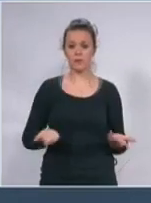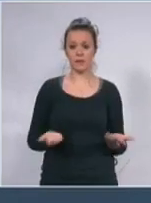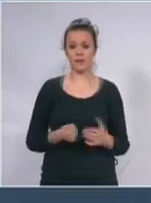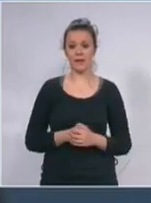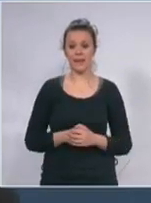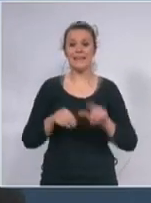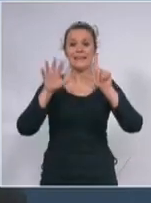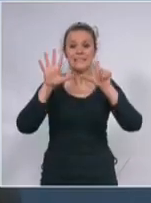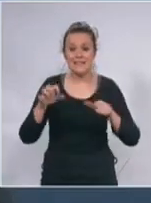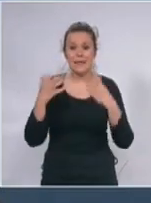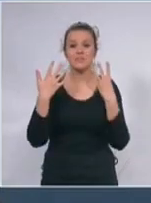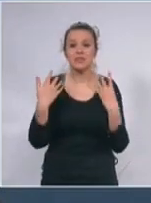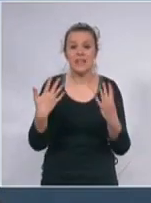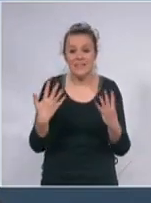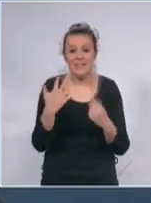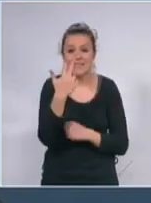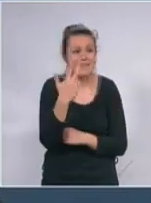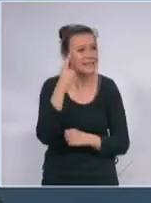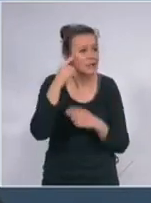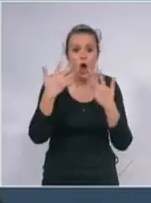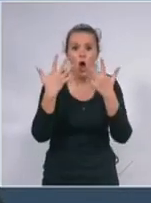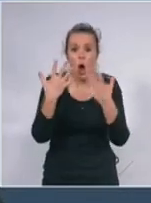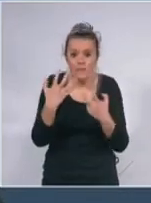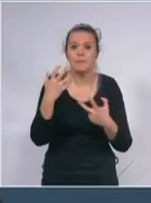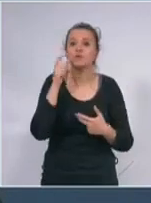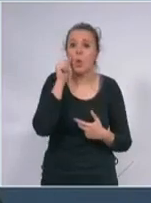793 800 ljudi umrlo u jednom danu